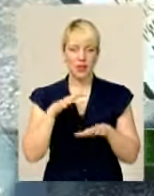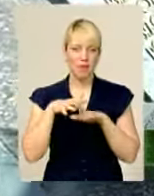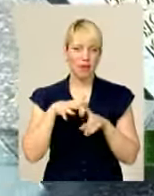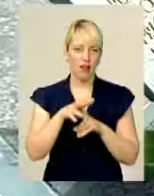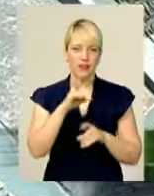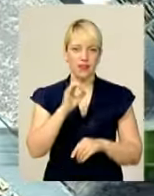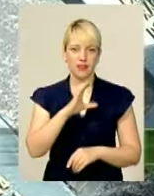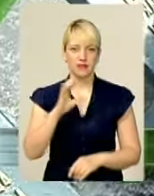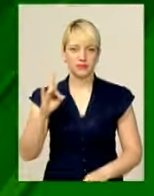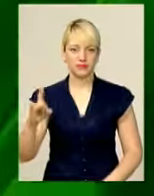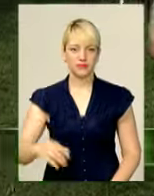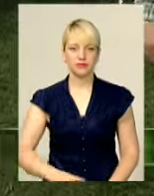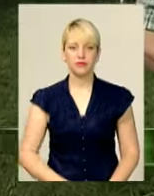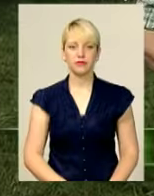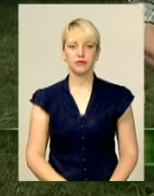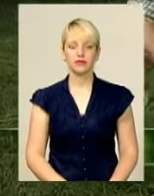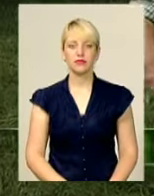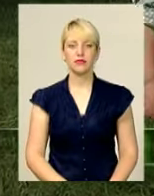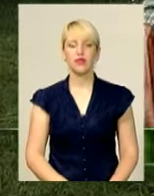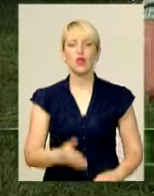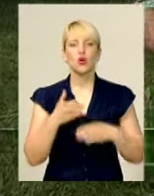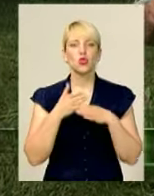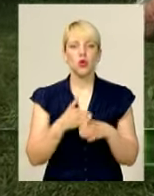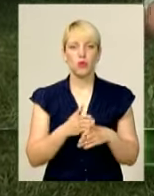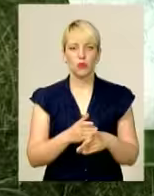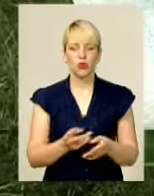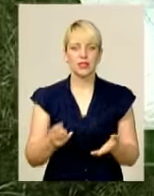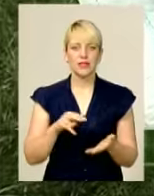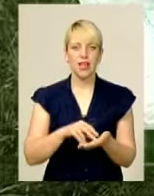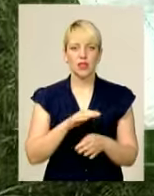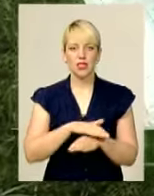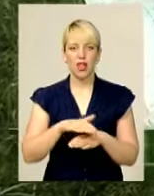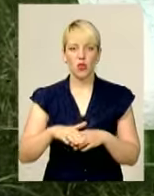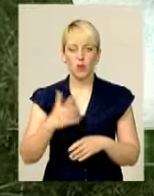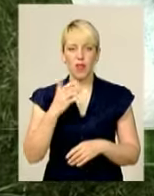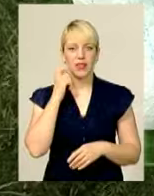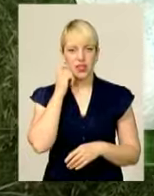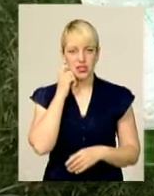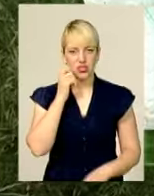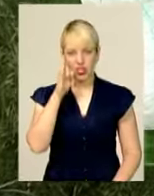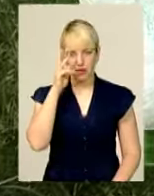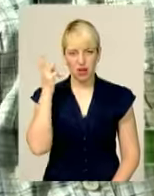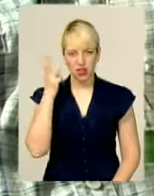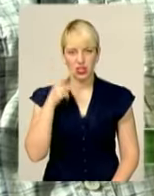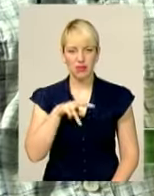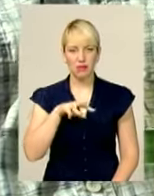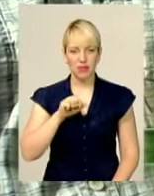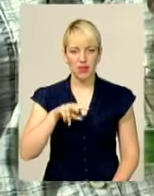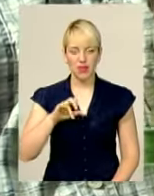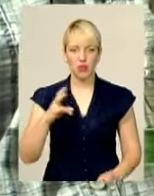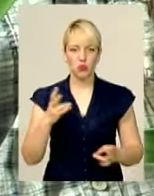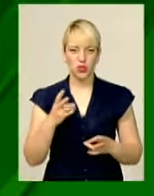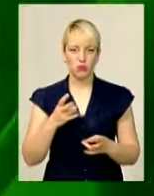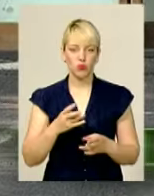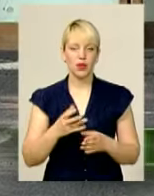Радянський Союз. Допомогти стати на ноги. П'ятирічний хмельничанин Мілан терміново потребує підтримки.